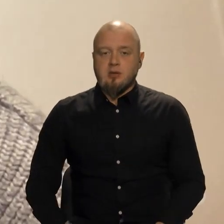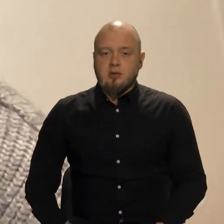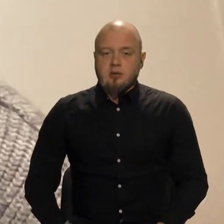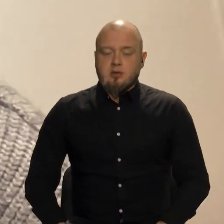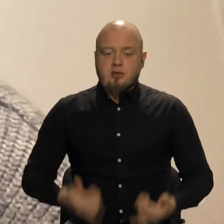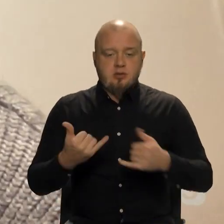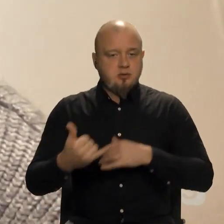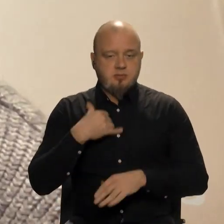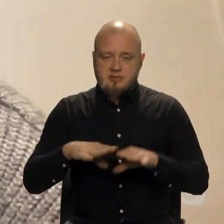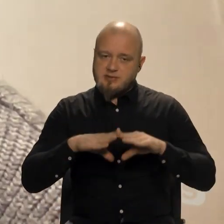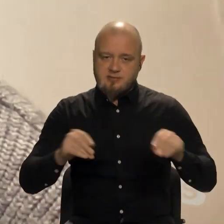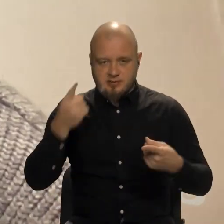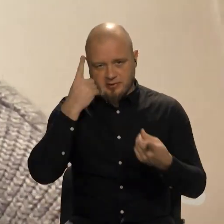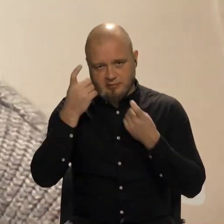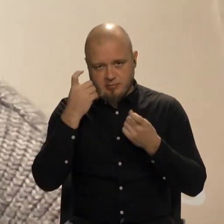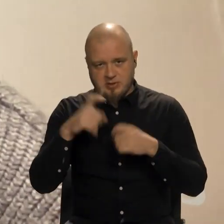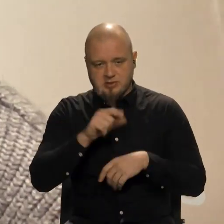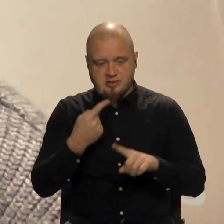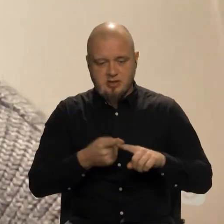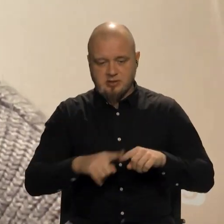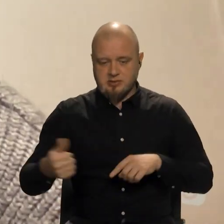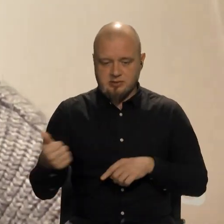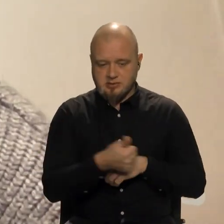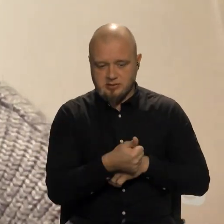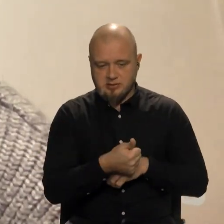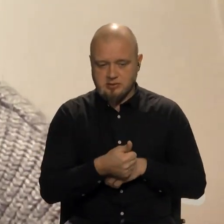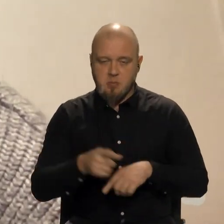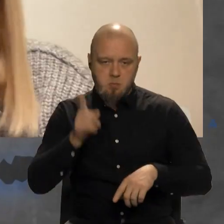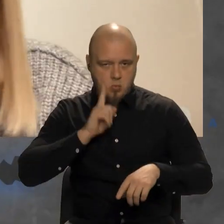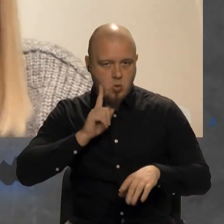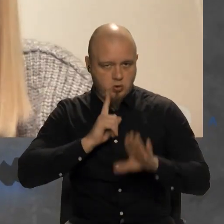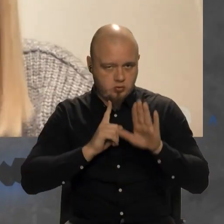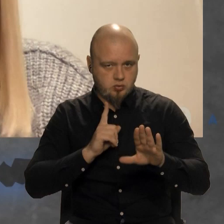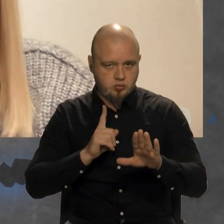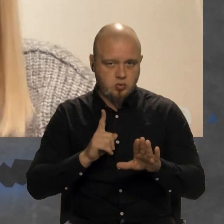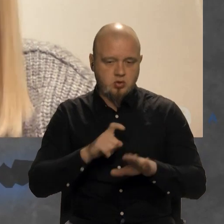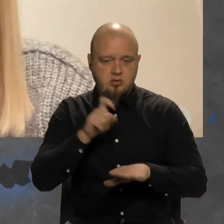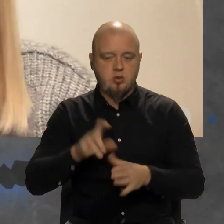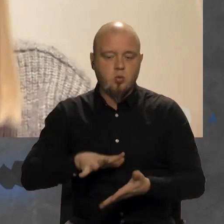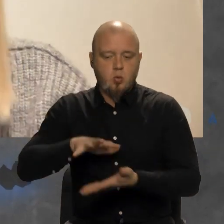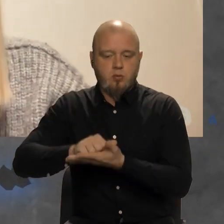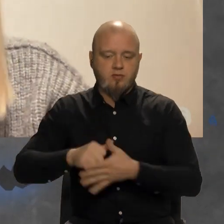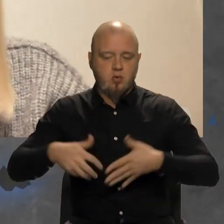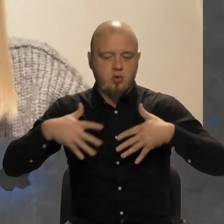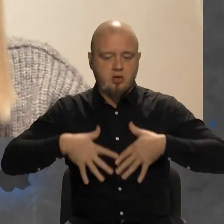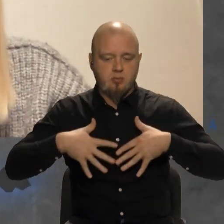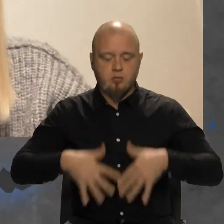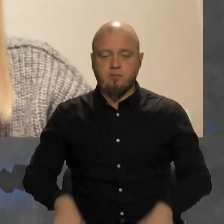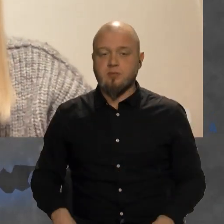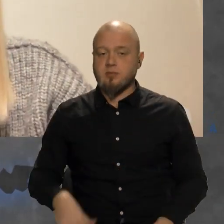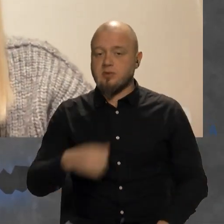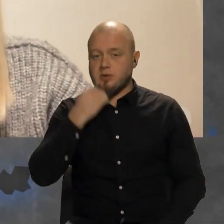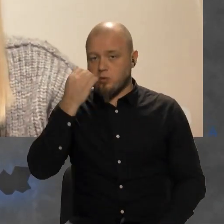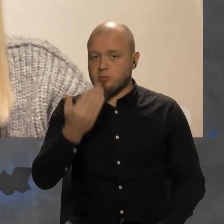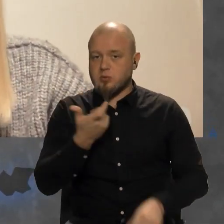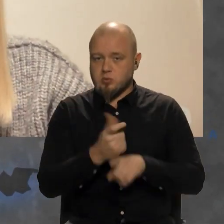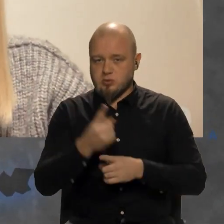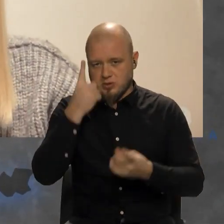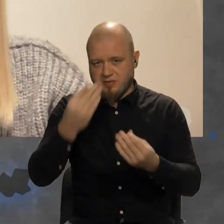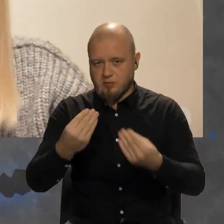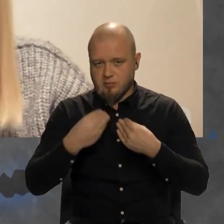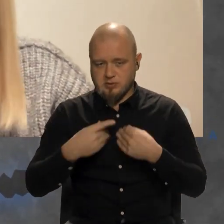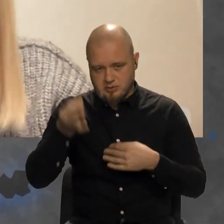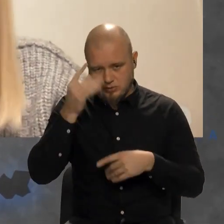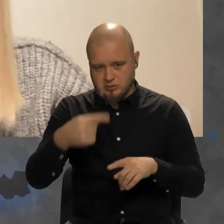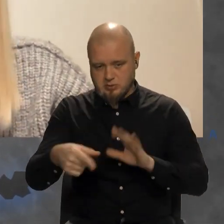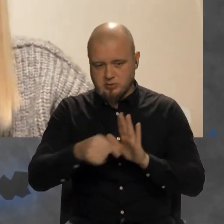Наразі в мене вся інформація за цей тиждень з поки що окупованого Криму. Настя, дякую тобі дуже за інформацію.